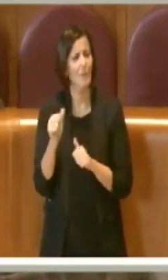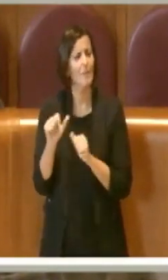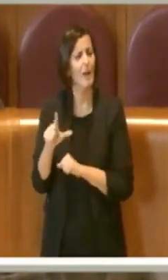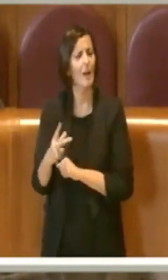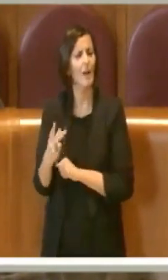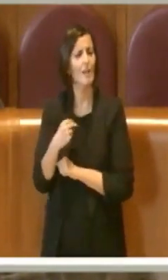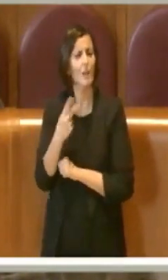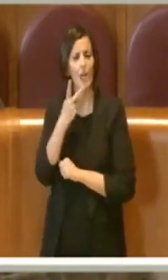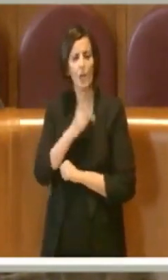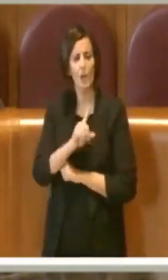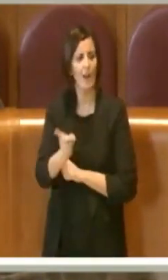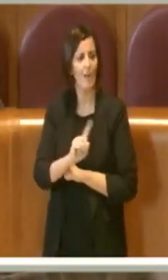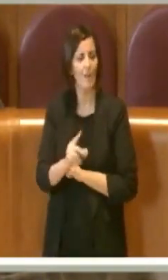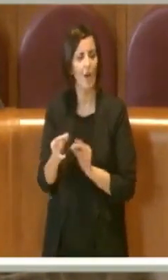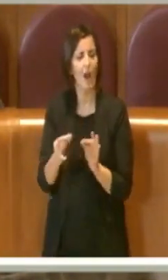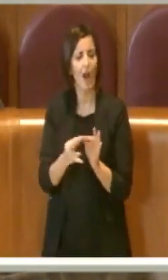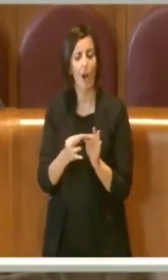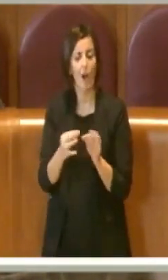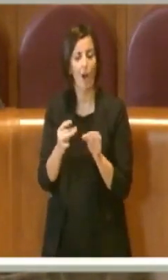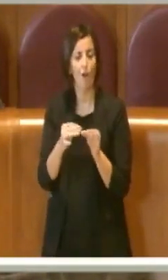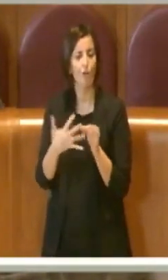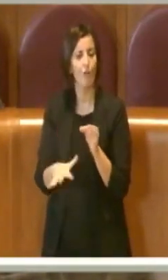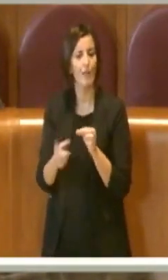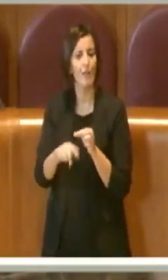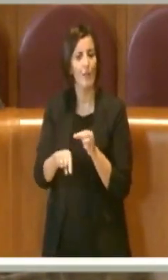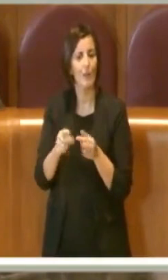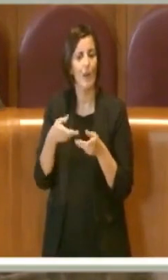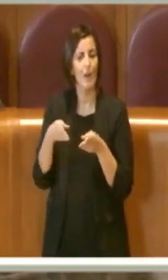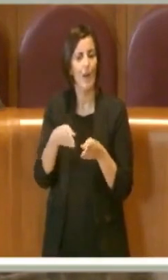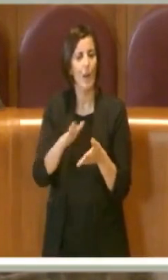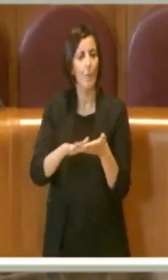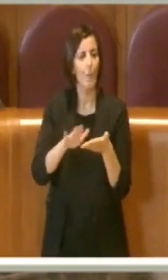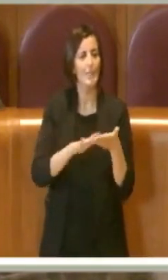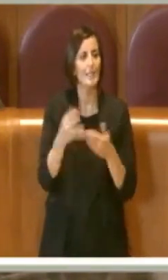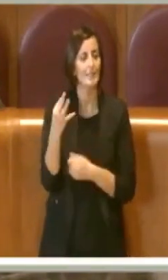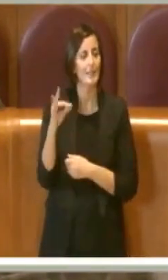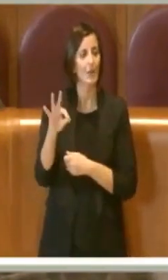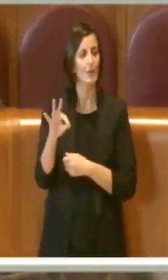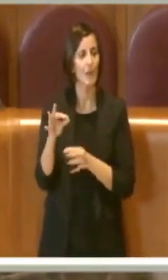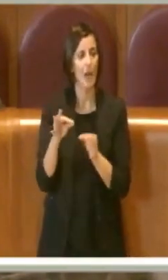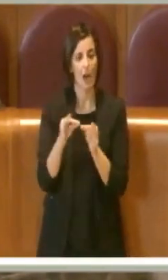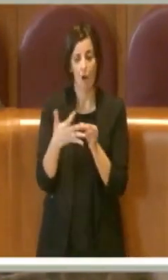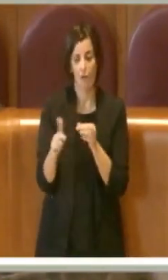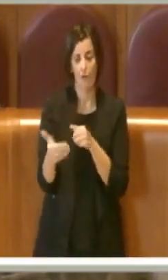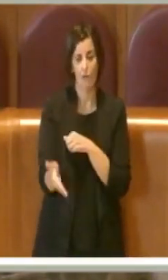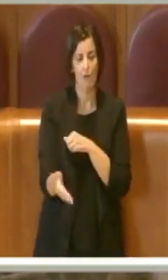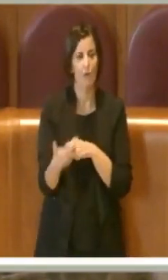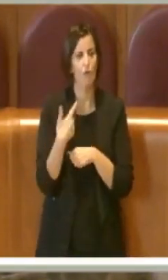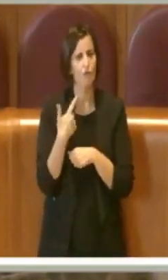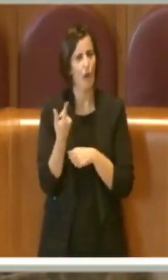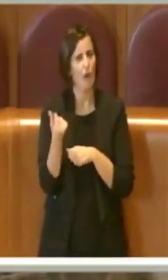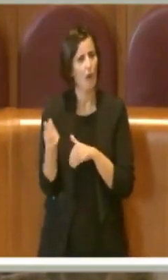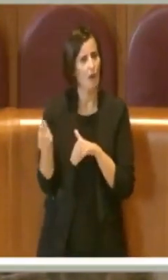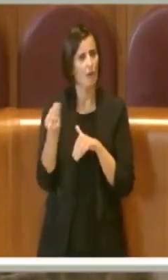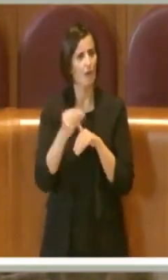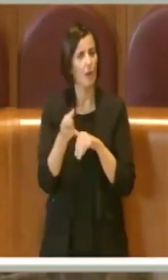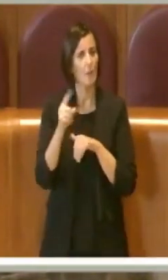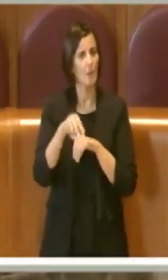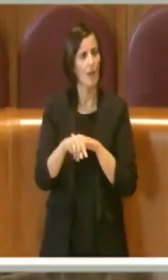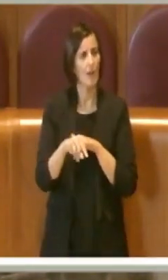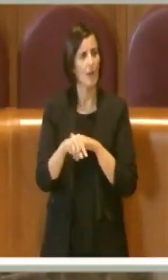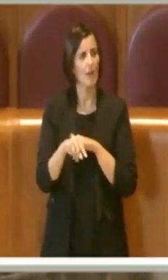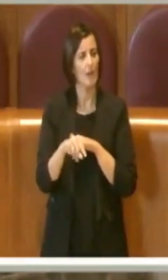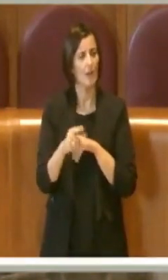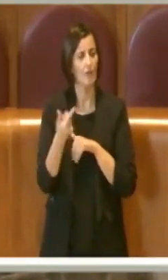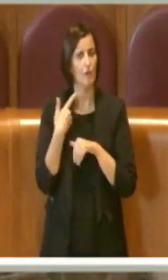'accordo appena fatto per la pulizia straordinaria c'è un incentivo per diminuire